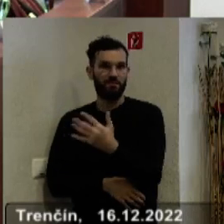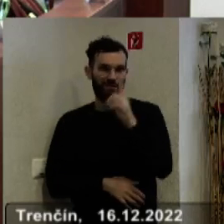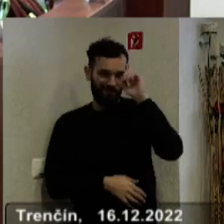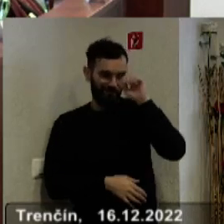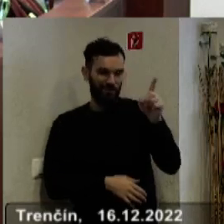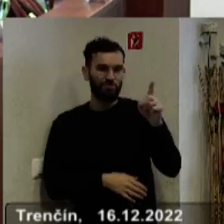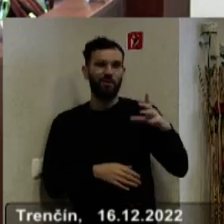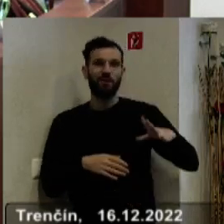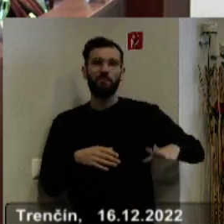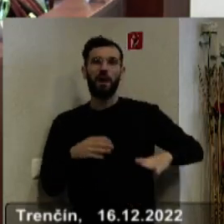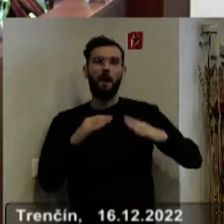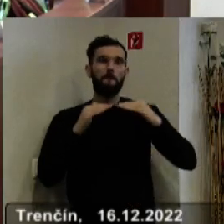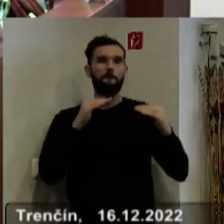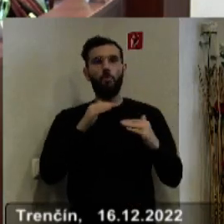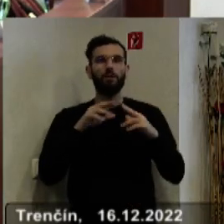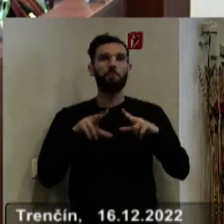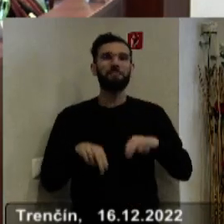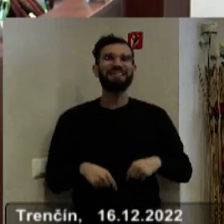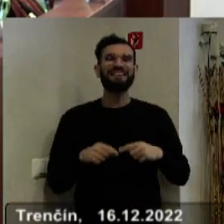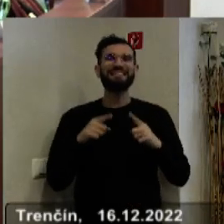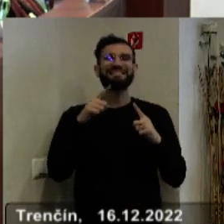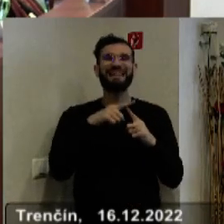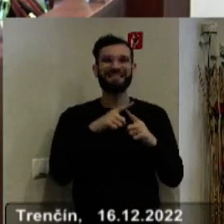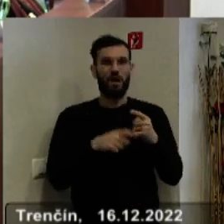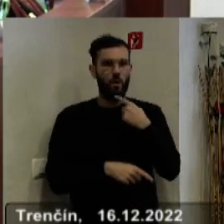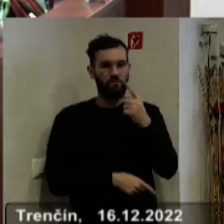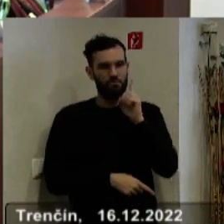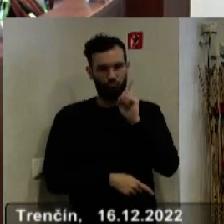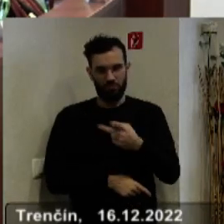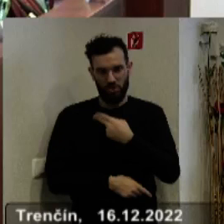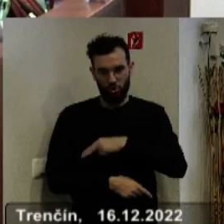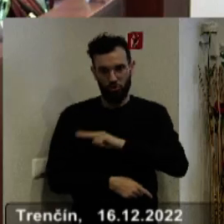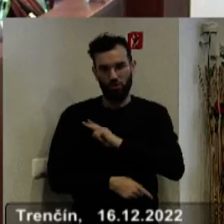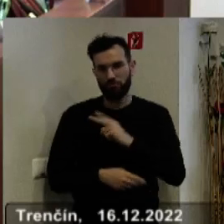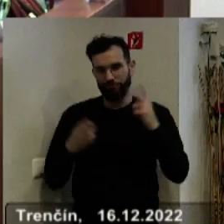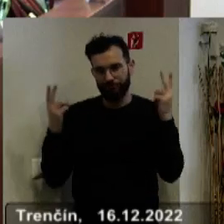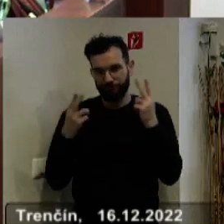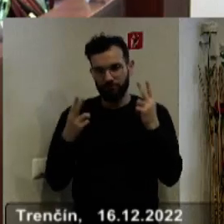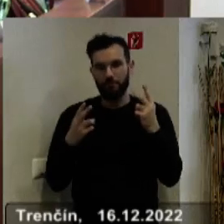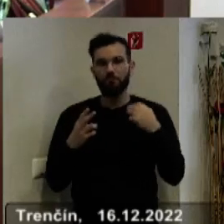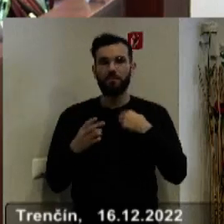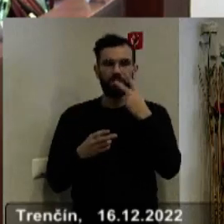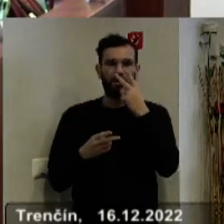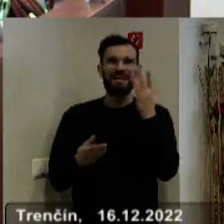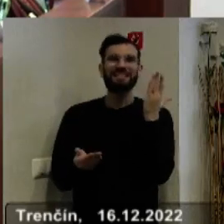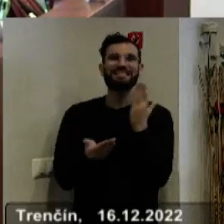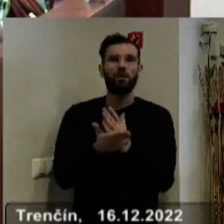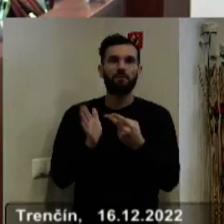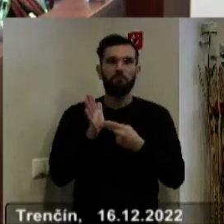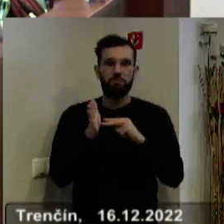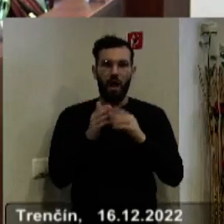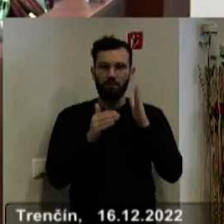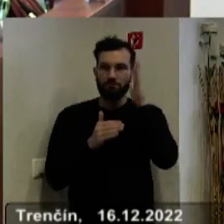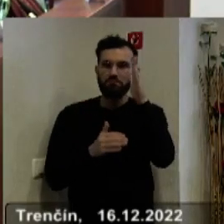podpredseda Trestenský, že zodpovedne, tak v prvom rade sme vychádzali teda z daňovej prognozy DPV zo septembroj